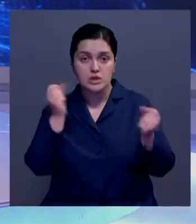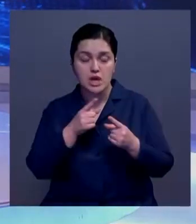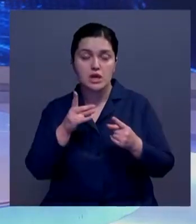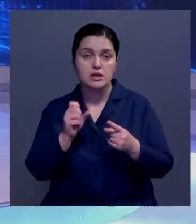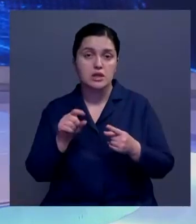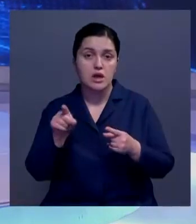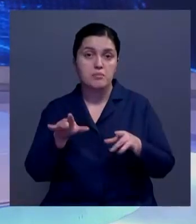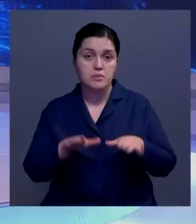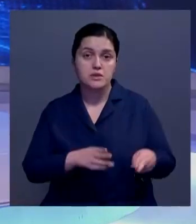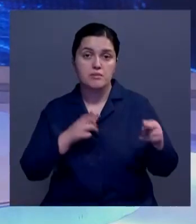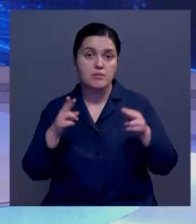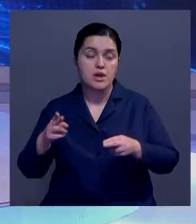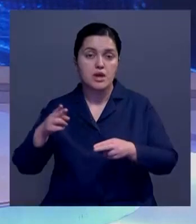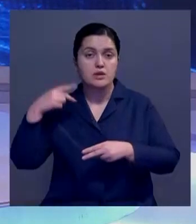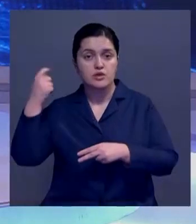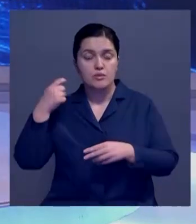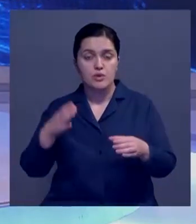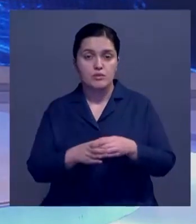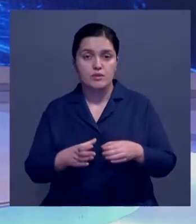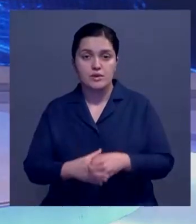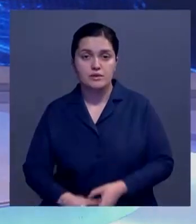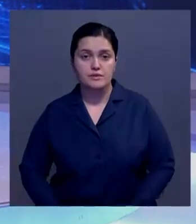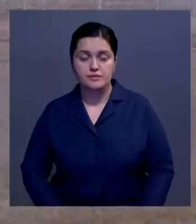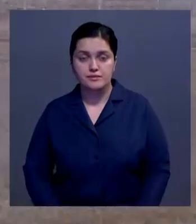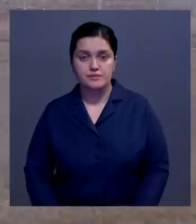узнать это, на место выехала наша съемочная группа.